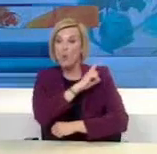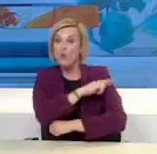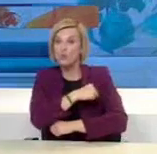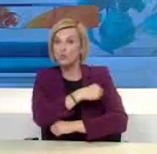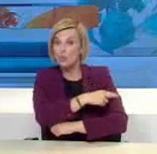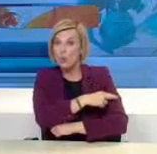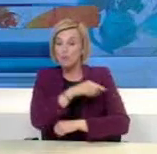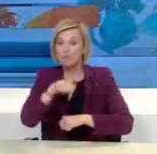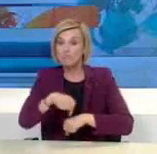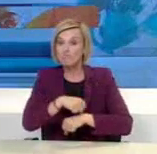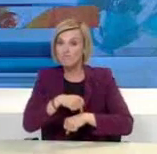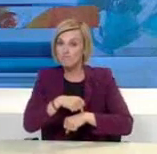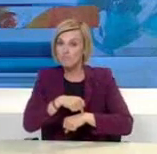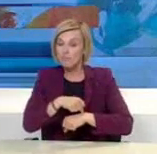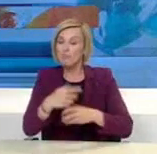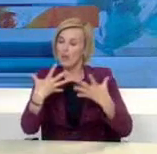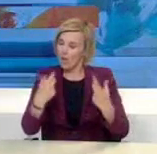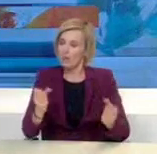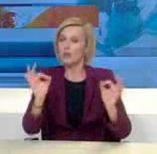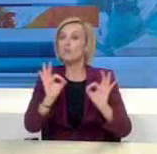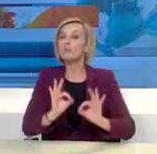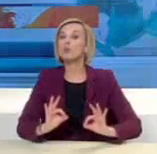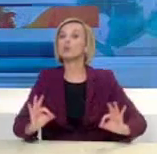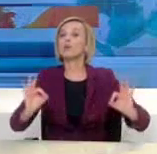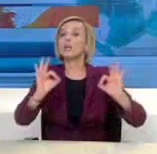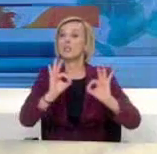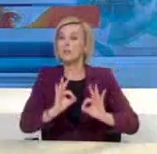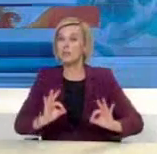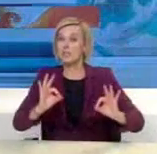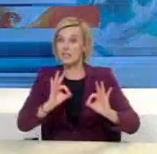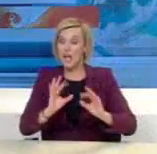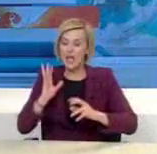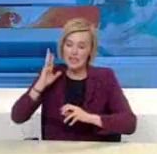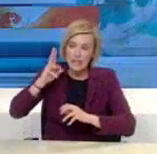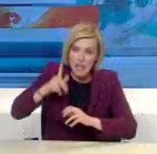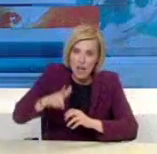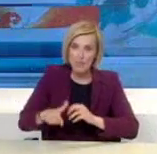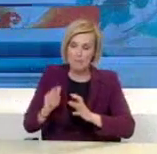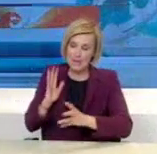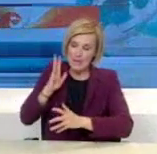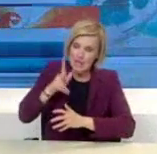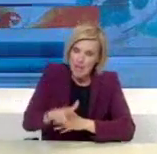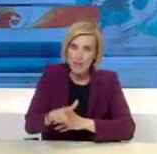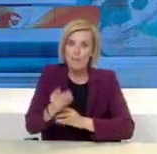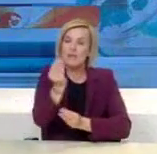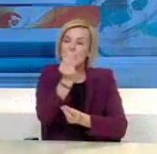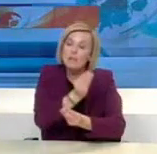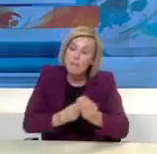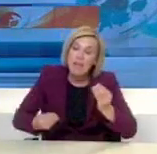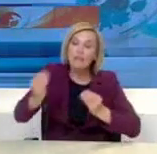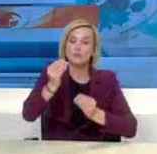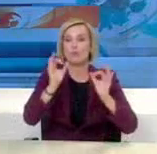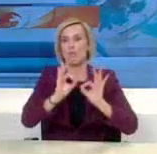έχει προετοιμαστεί και κάθε μέρα που περνάει προετοιμαζόμαστε ακόμα περισσότερο. Θέλω να διαβεβαιώσω